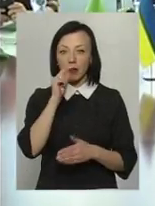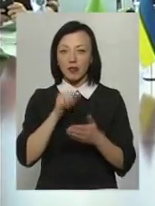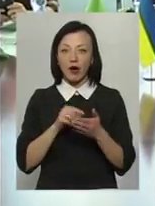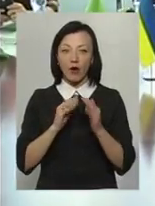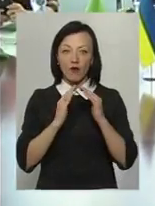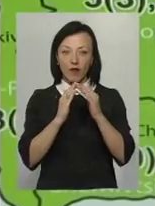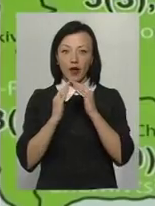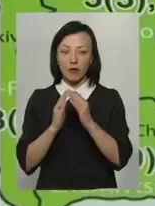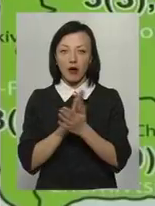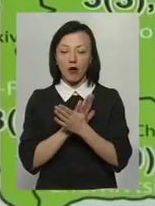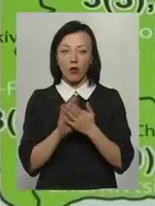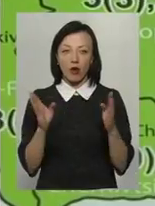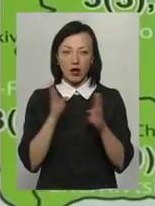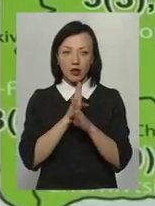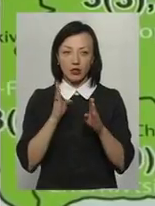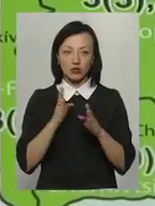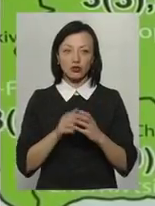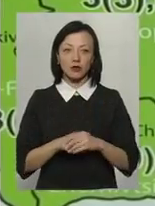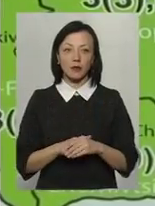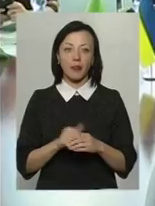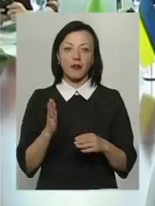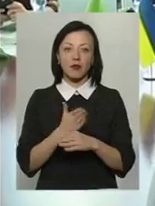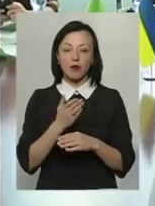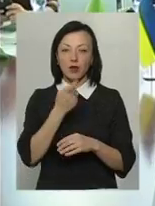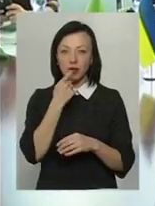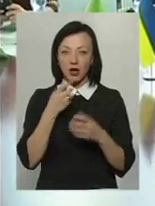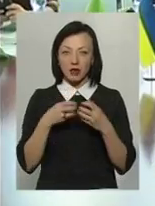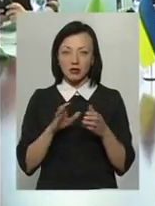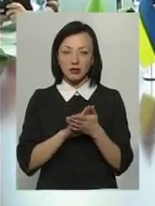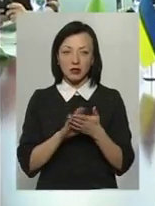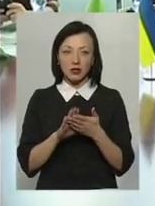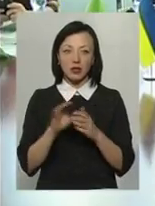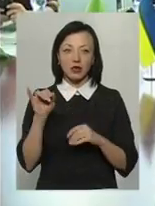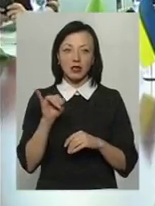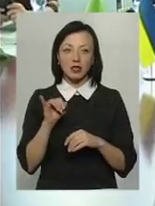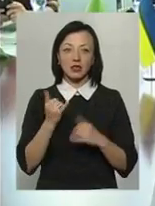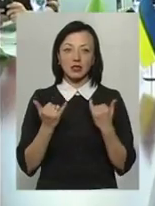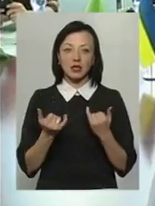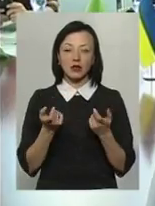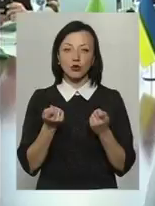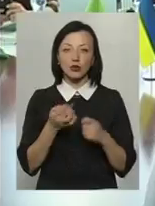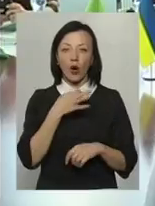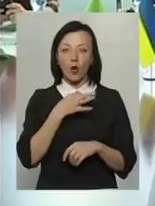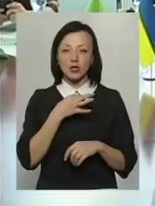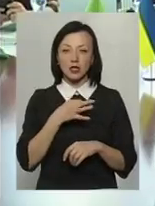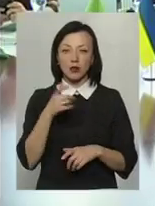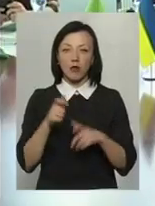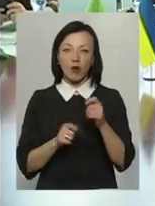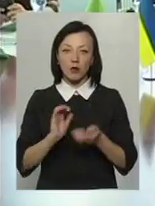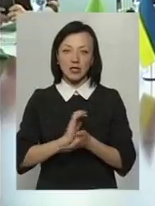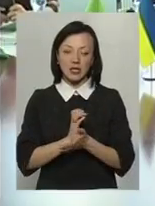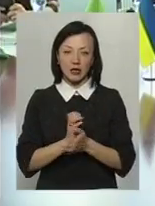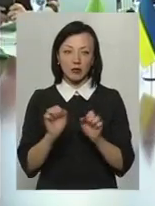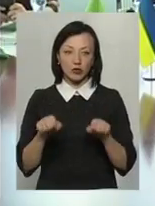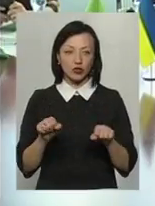органічна. Вони виробляють яйця органічні, ну і зараз трохи козинне молоко, козинні сири вже,